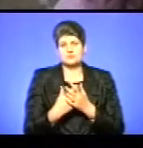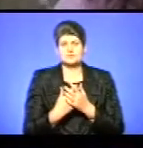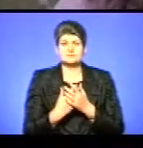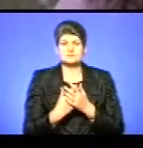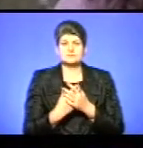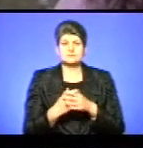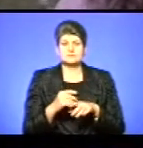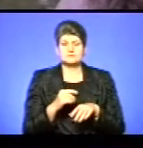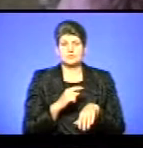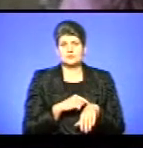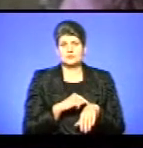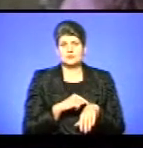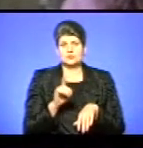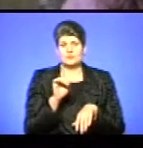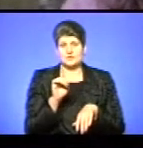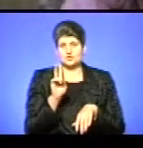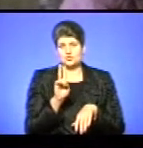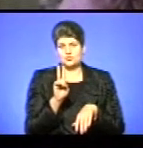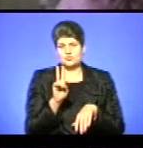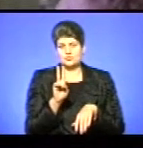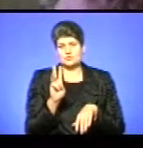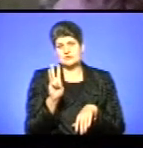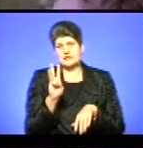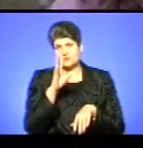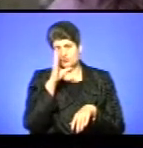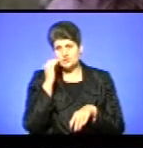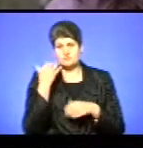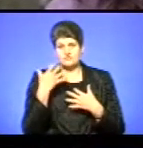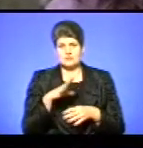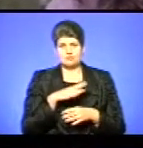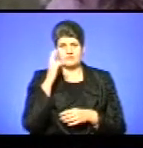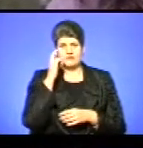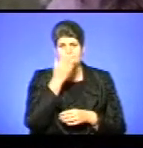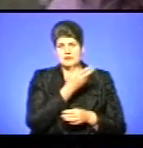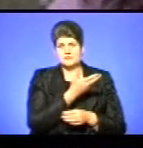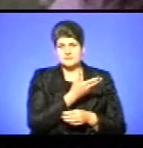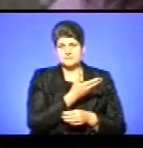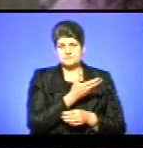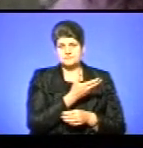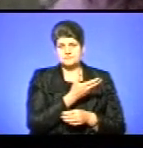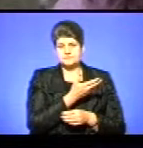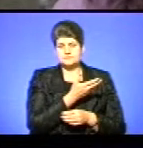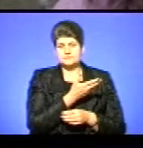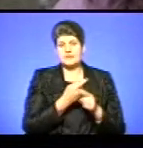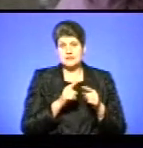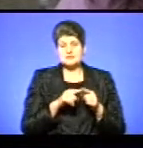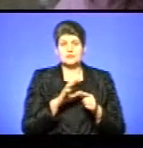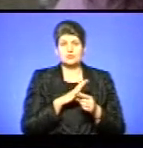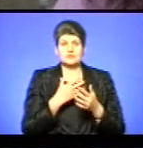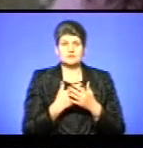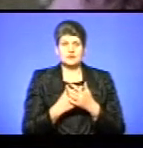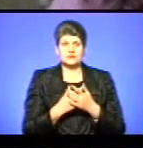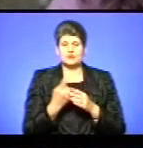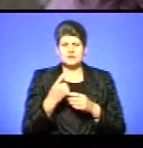годину, першу, другу, може третю ночі ми вже були в Києві. І це була, напевно, одна з